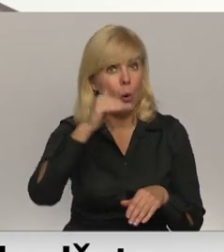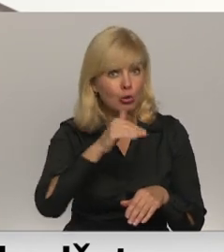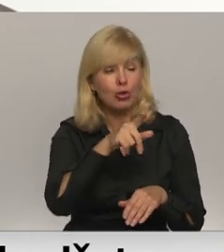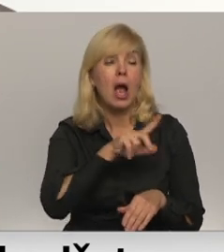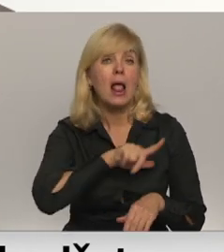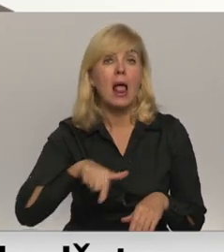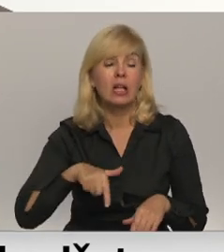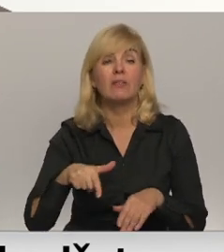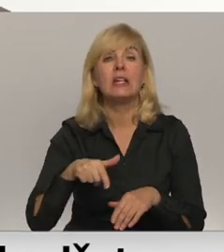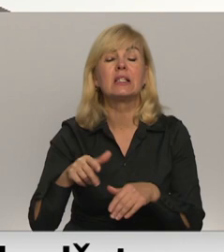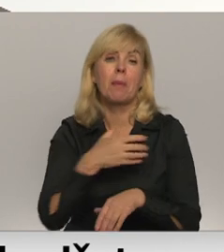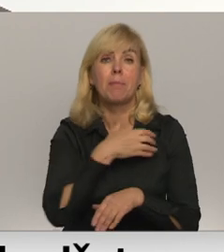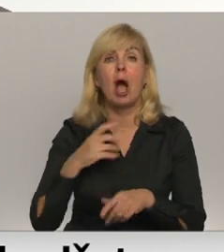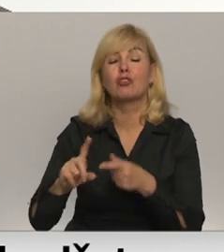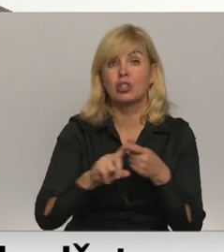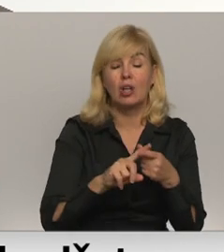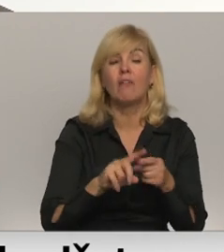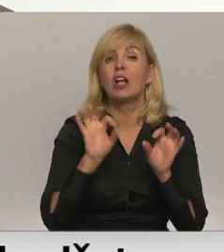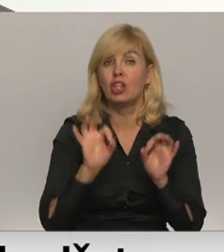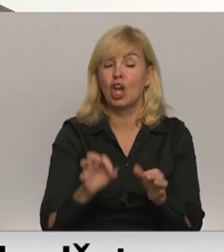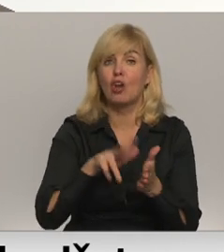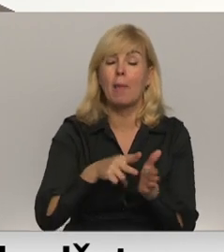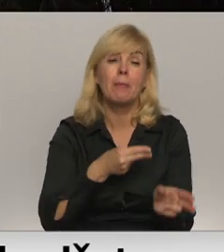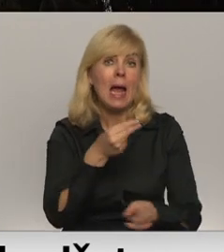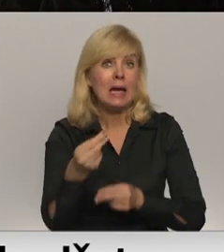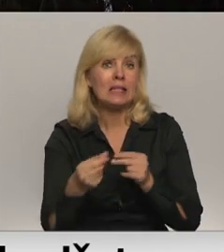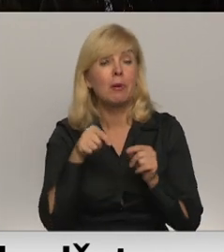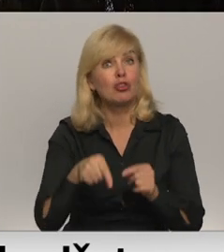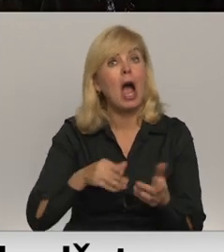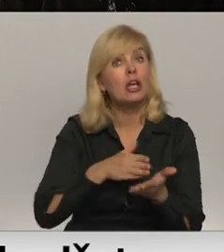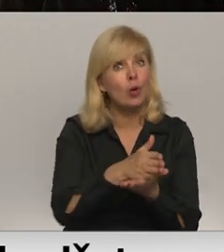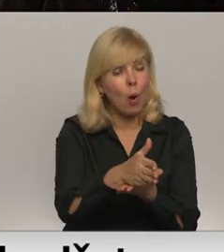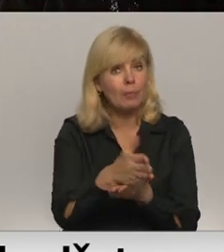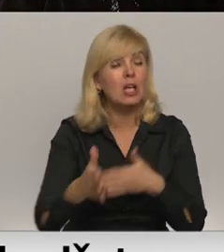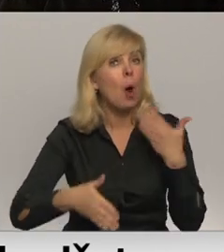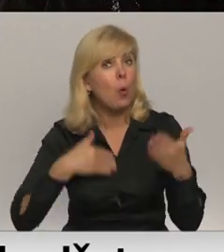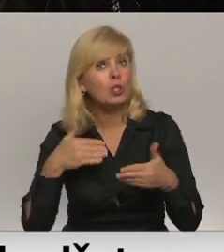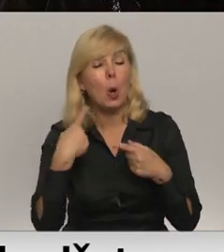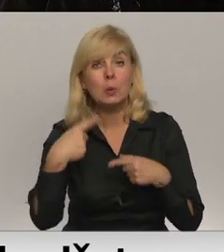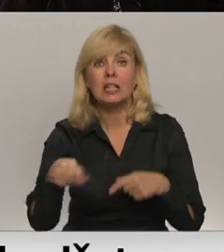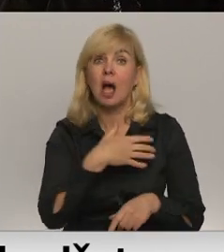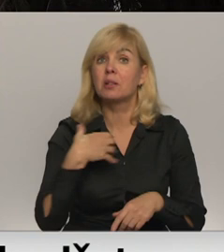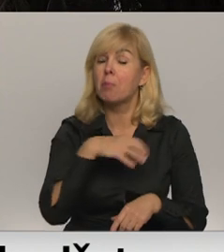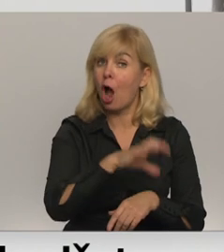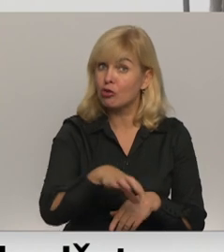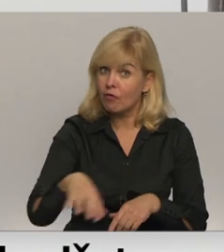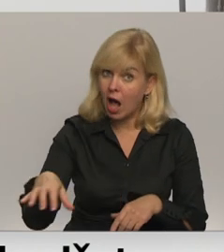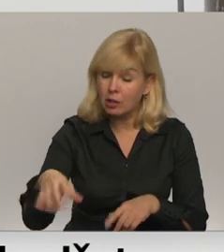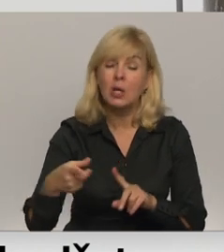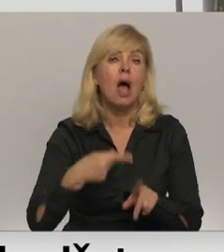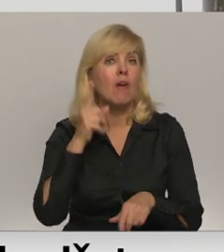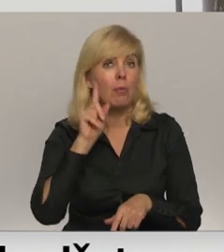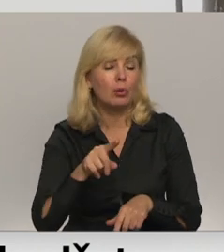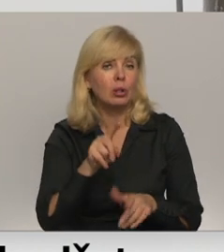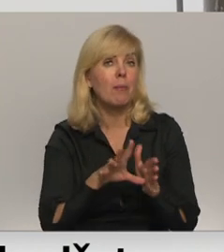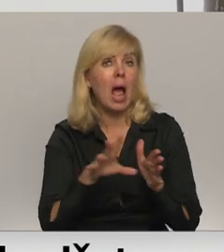Pašvaldības Savienībā RTV apsiprina, ka par izmaksām tieši šajās jomās nopiešījušies arī citās pašvaldībās. Vēl, protams,